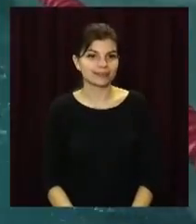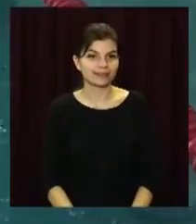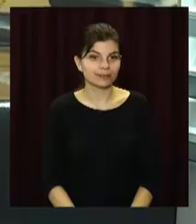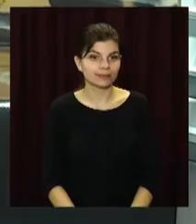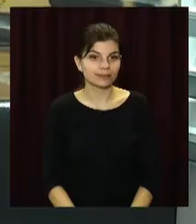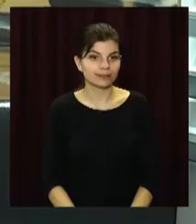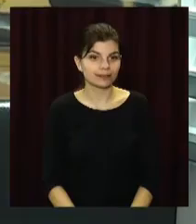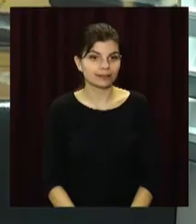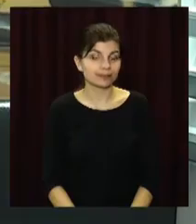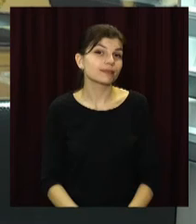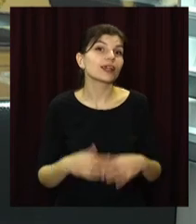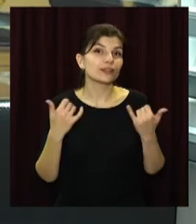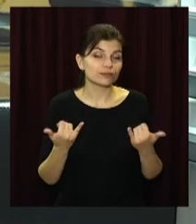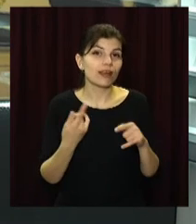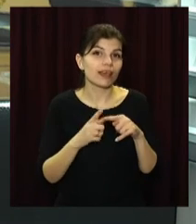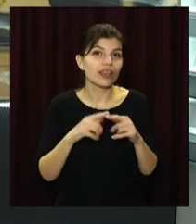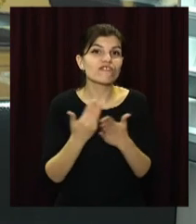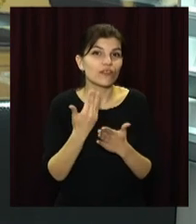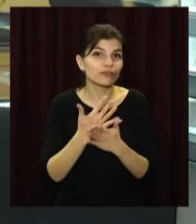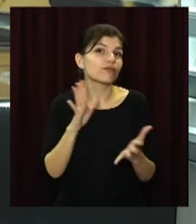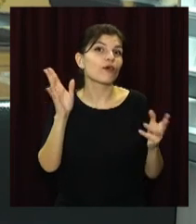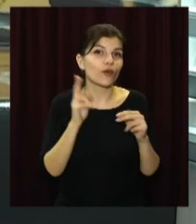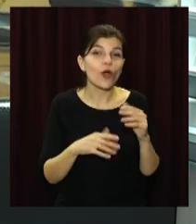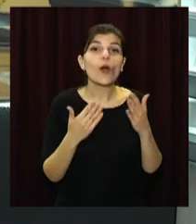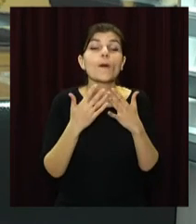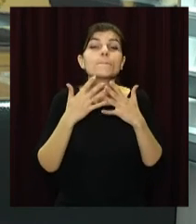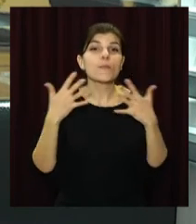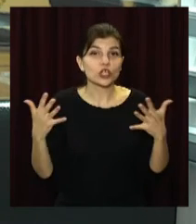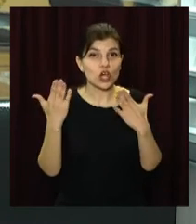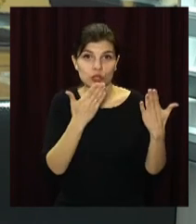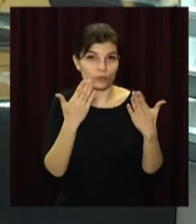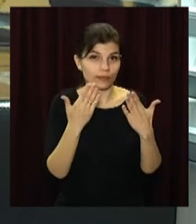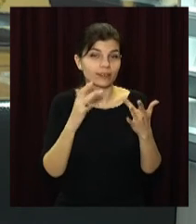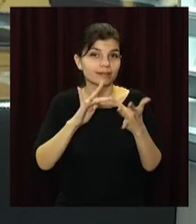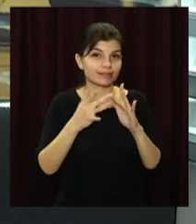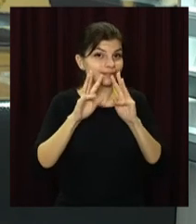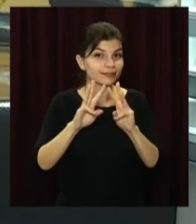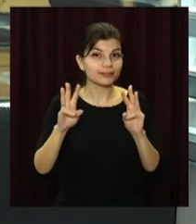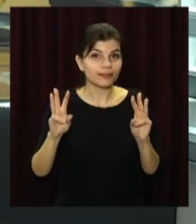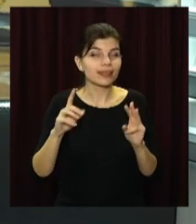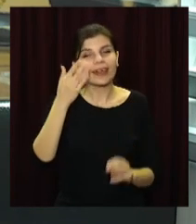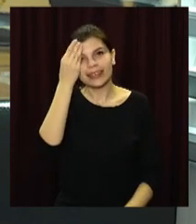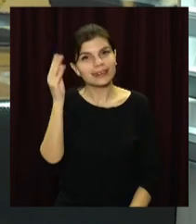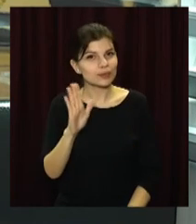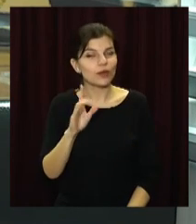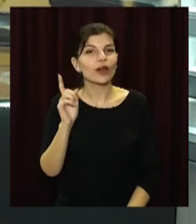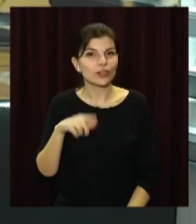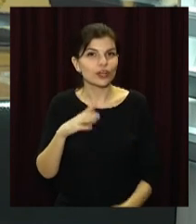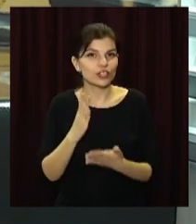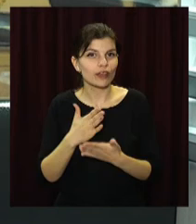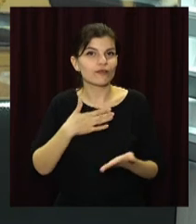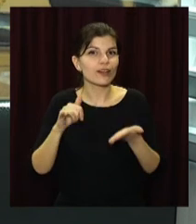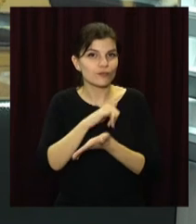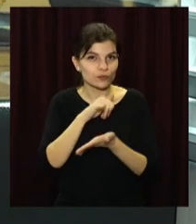І на цьому наш випуск завершений. Більше новин читайте на нашому сайті opencv.media. Не забувайте і про сюжети в